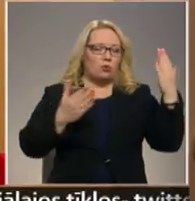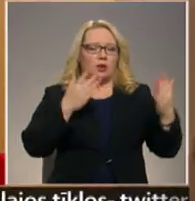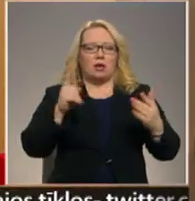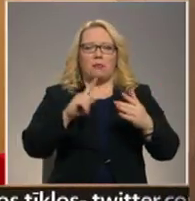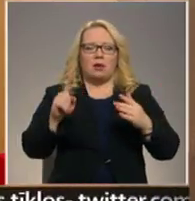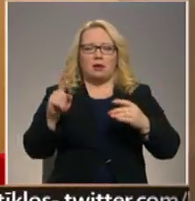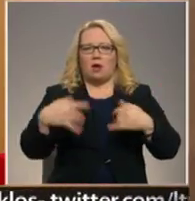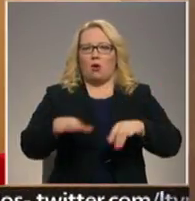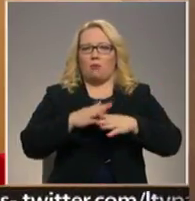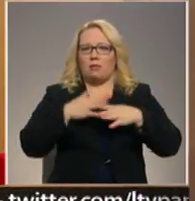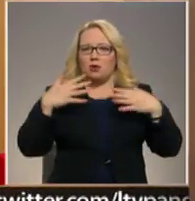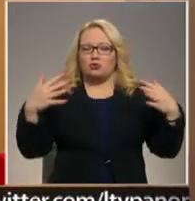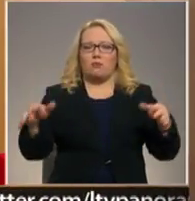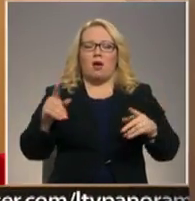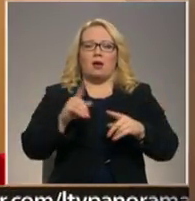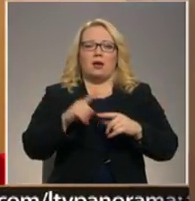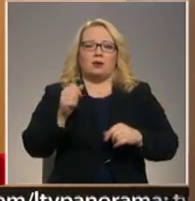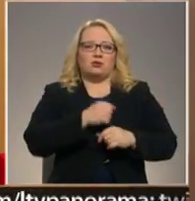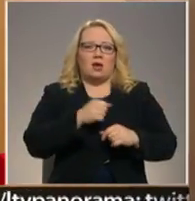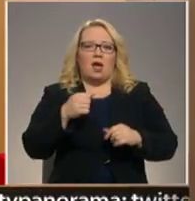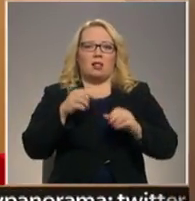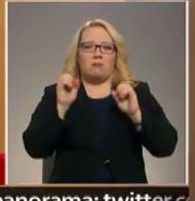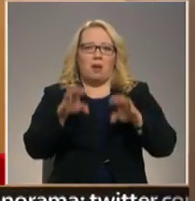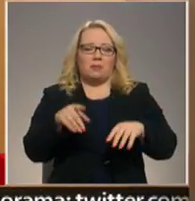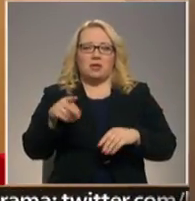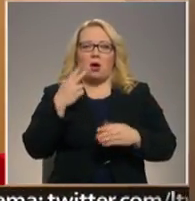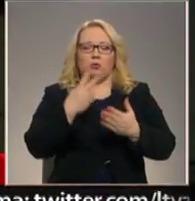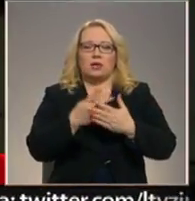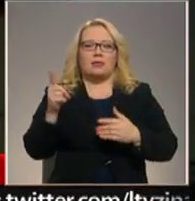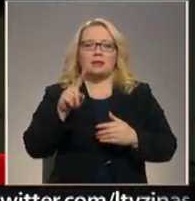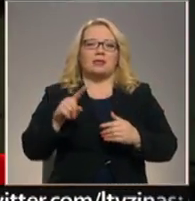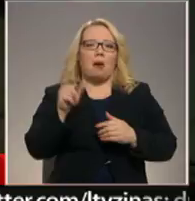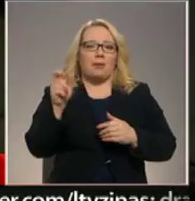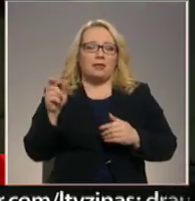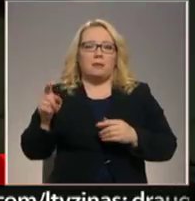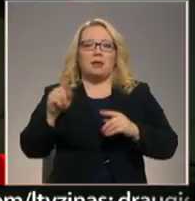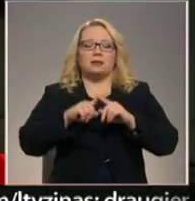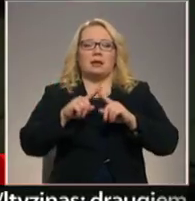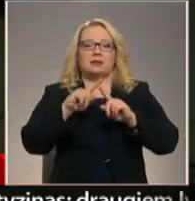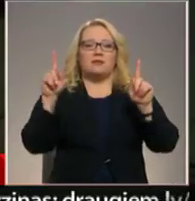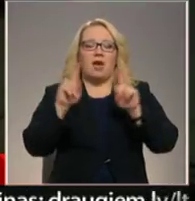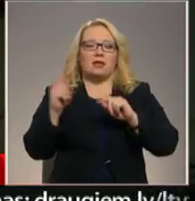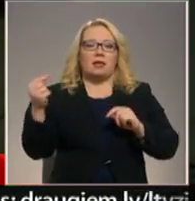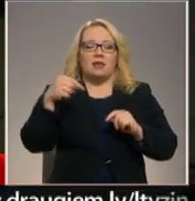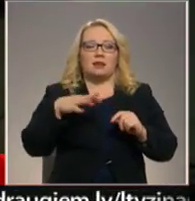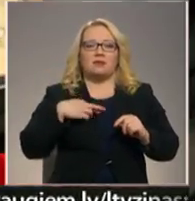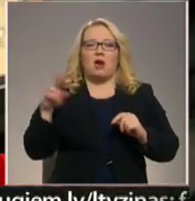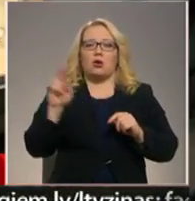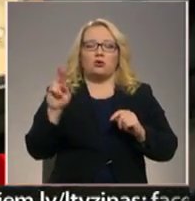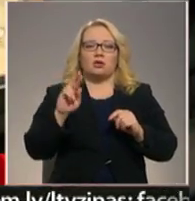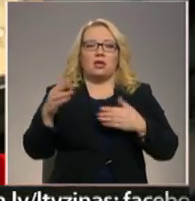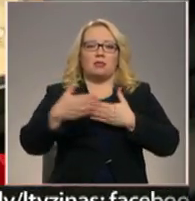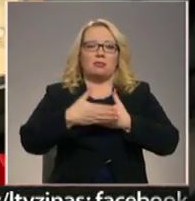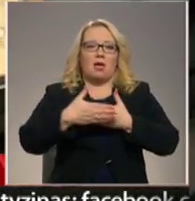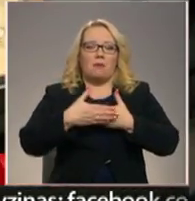augstāko vilni, pat jērš žēl. Tā uzskata sabilnieki, tāpēc zvaigznes dienā viņa savaroziņu namiņa durvis